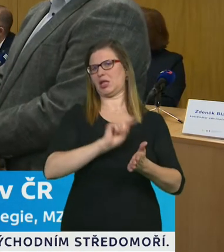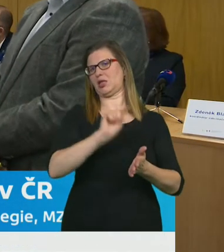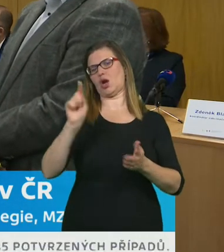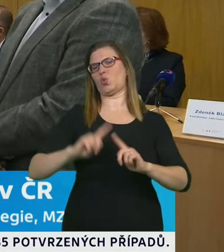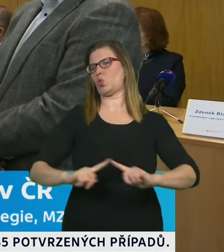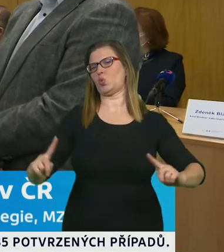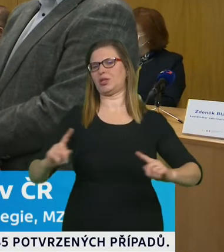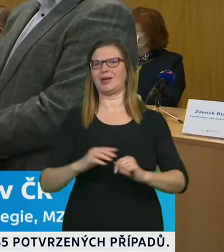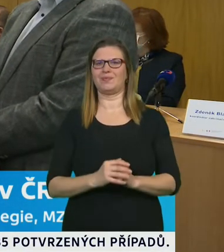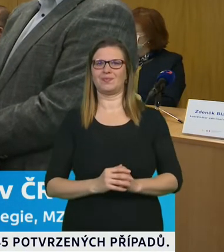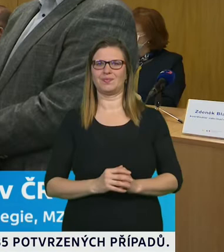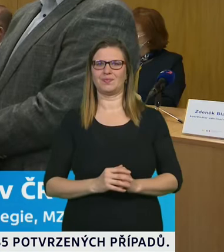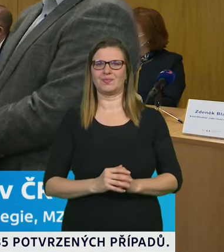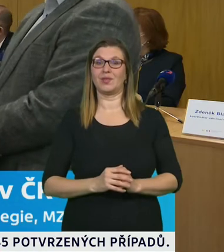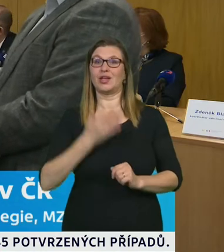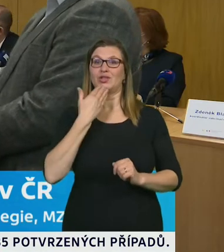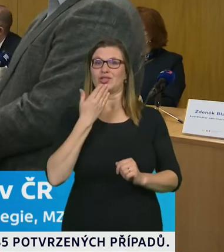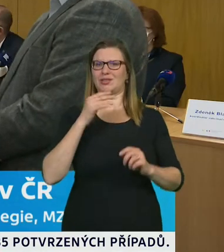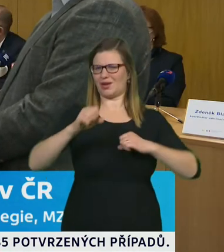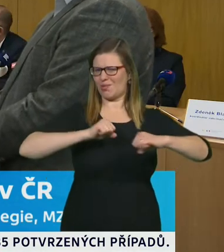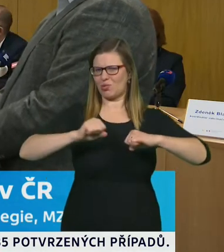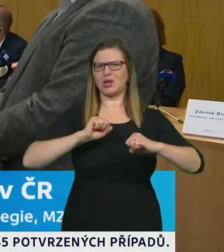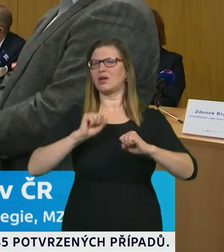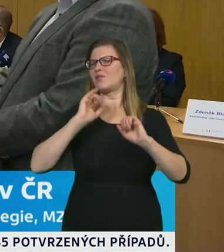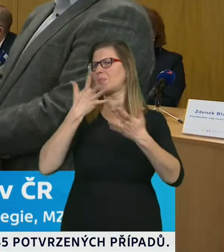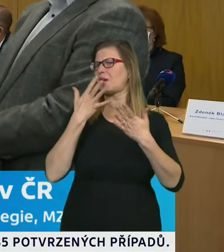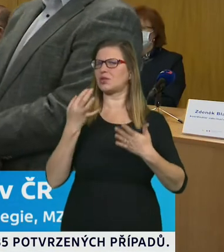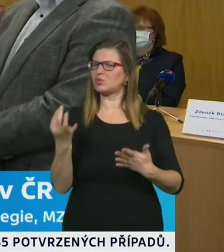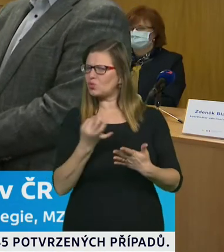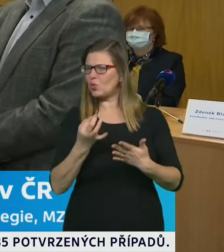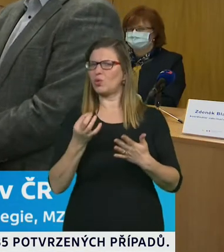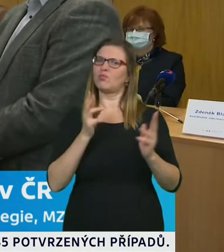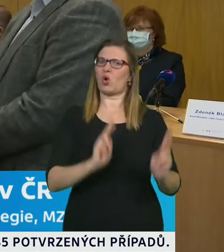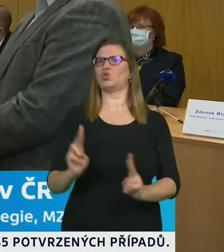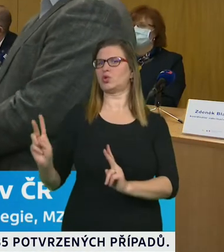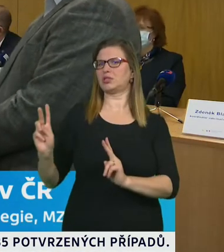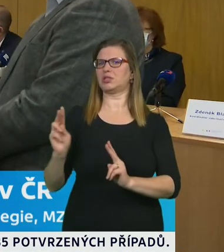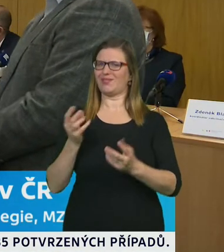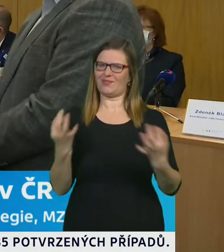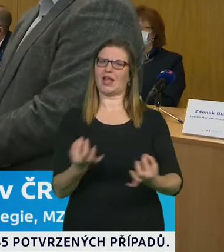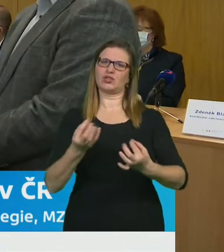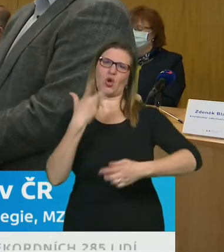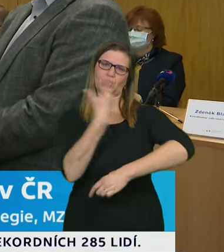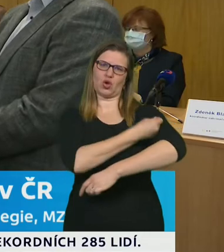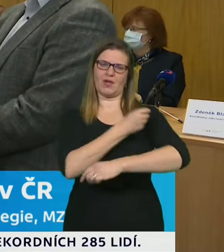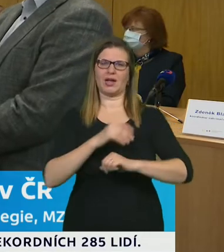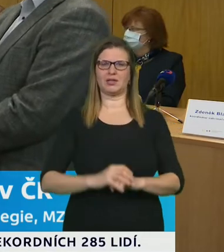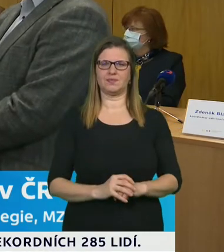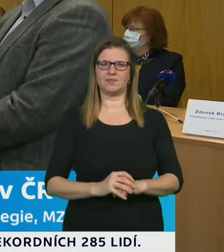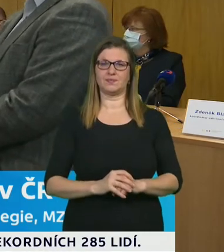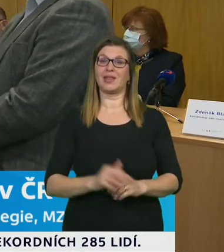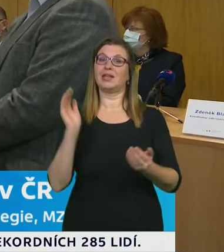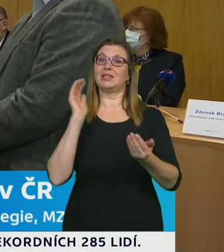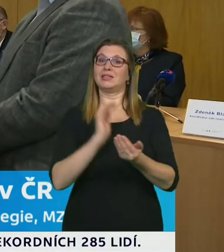Česká republika z hlediska kapacit? Česká republika má do posud kontrahovánou prostřednictvím Evropské